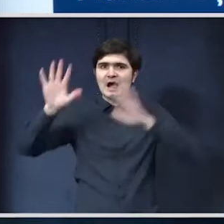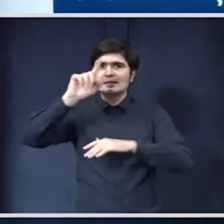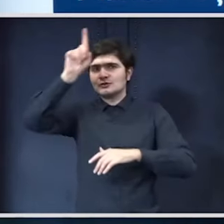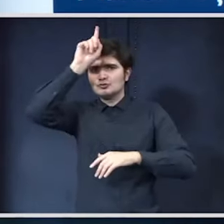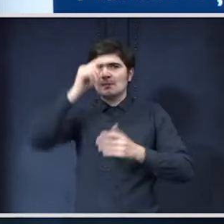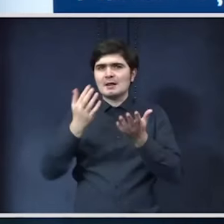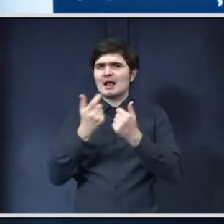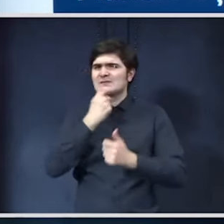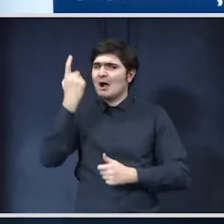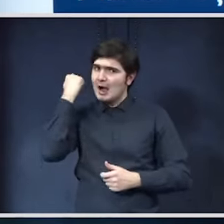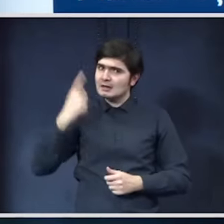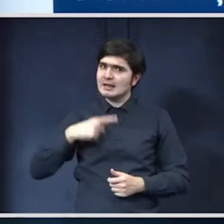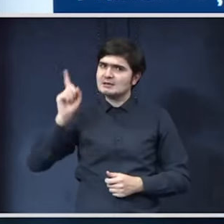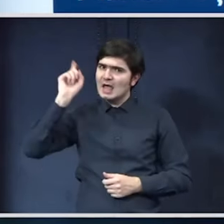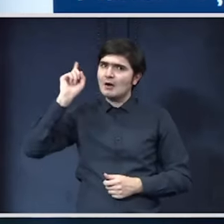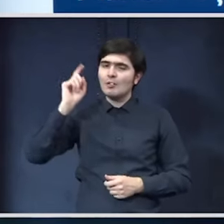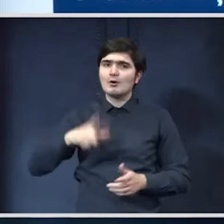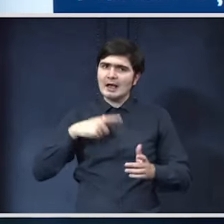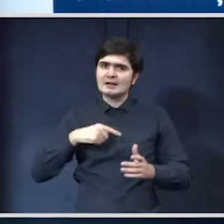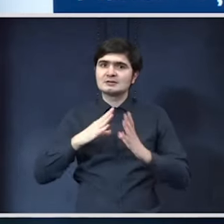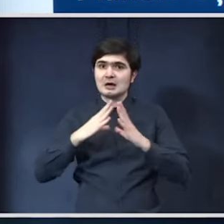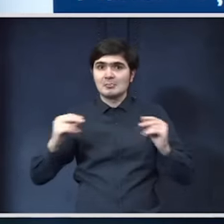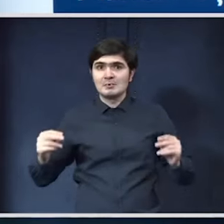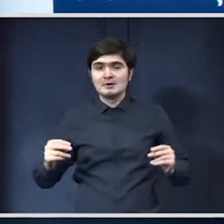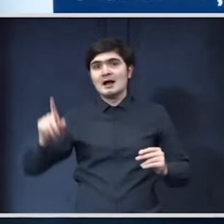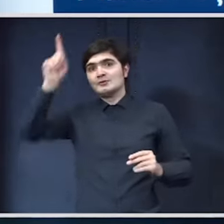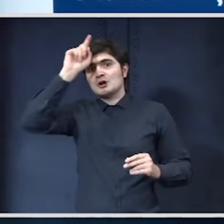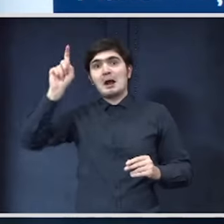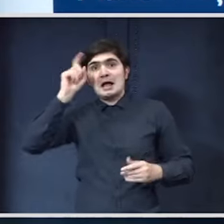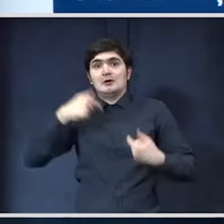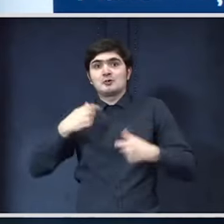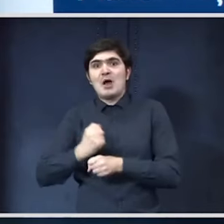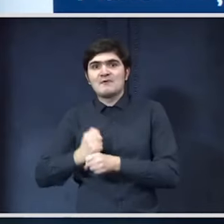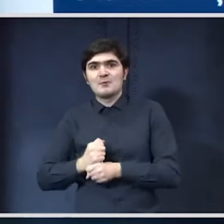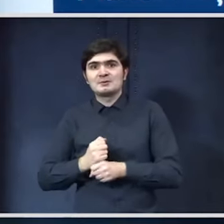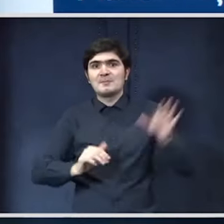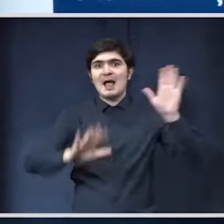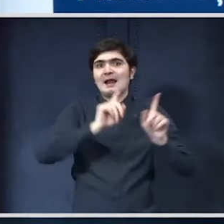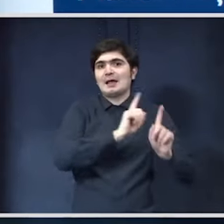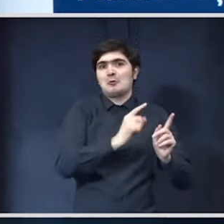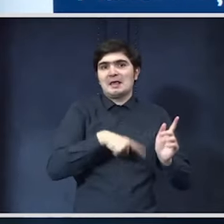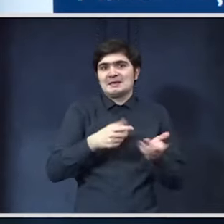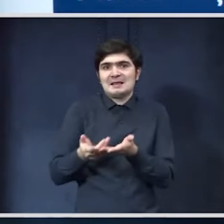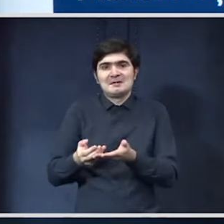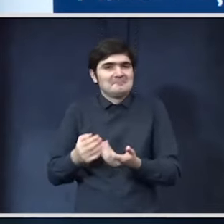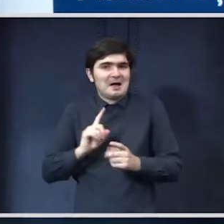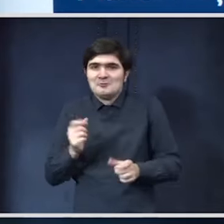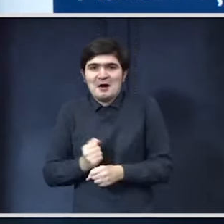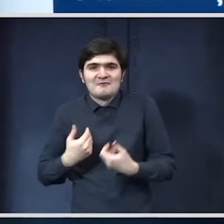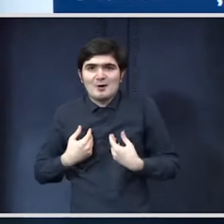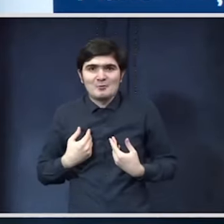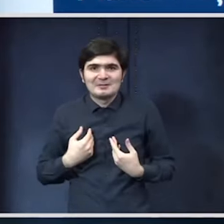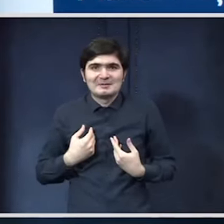câțiva ani apar acolo ca existând în România nemți au crezut că le-am făcut nu le-am făcut este o